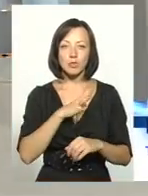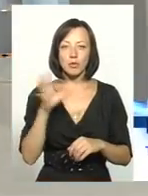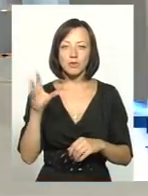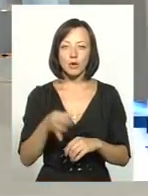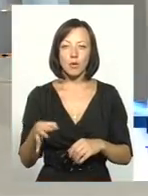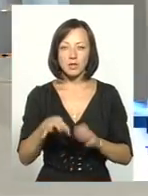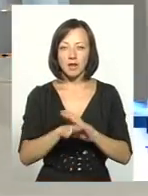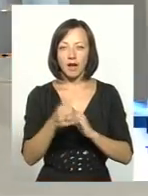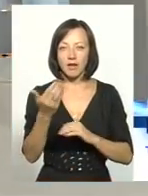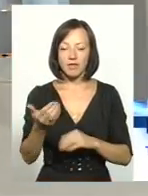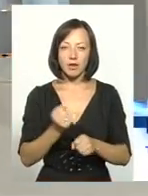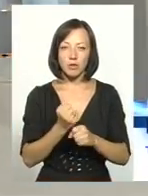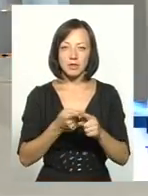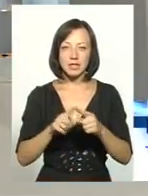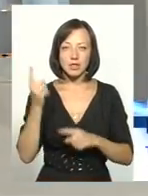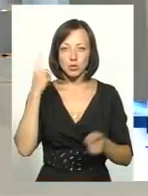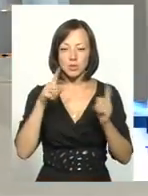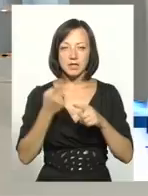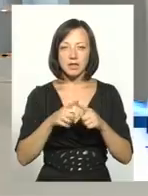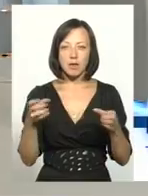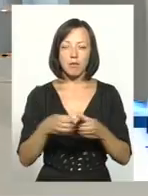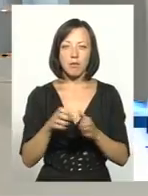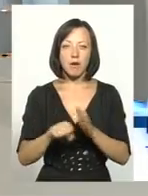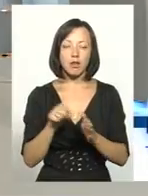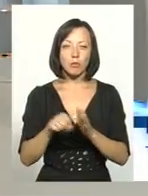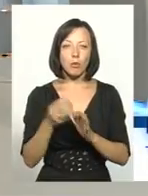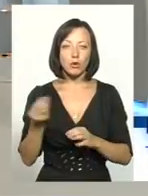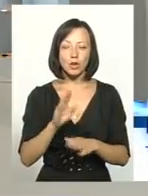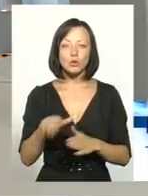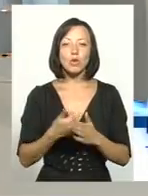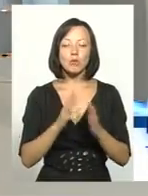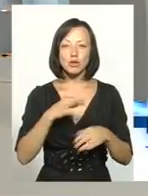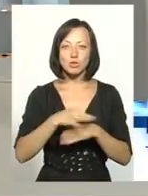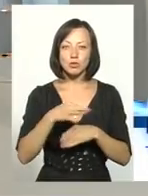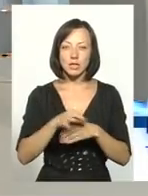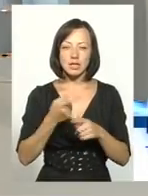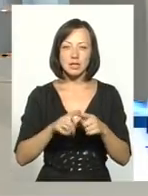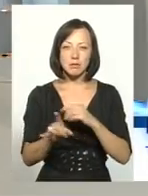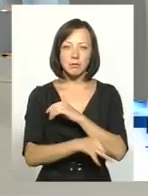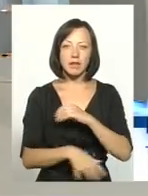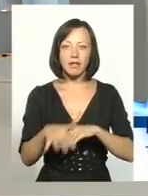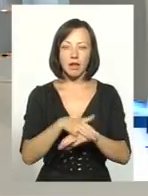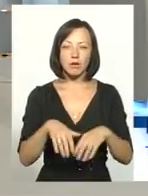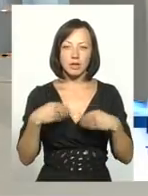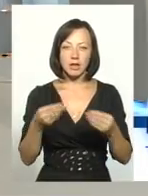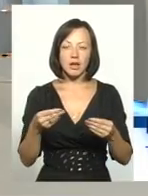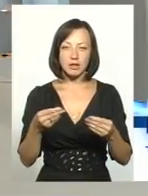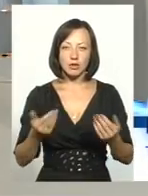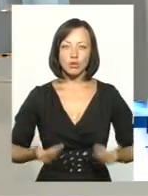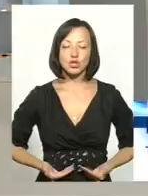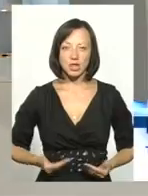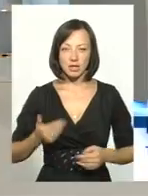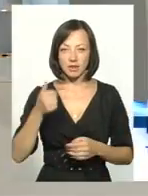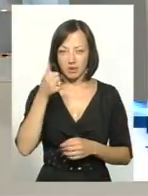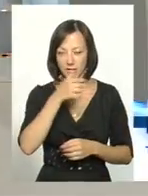розвиткару. А тепер ви творите ці чудеса з цією бандою, Порошенкою. Другі бдеться злющатися над цим бідним народом, дайте йому дожити віка,